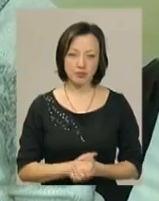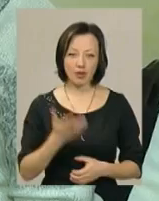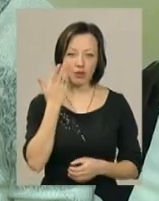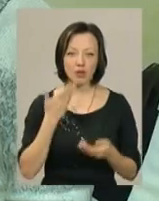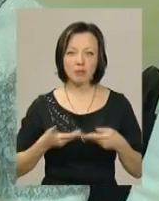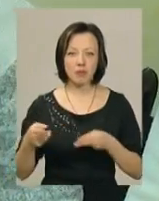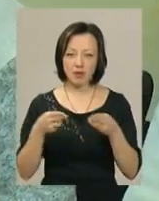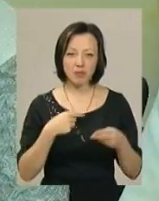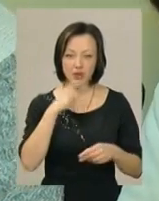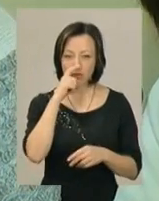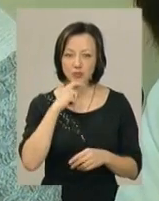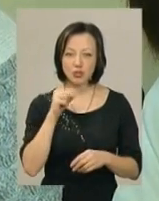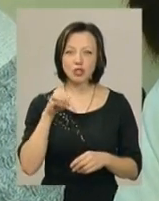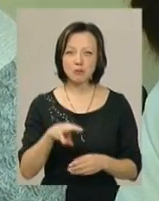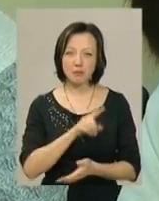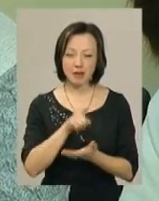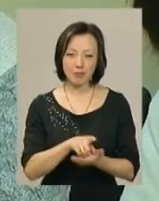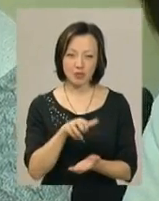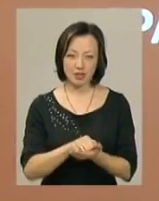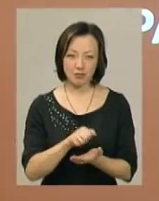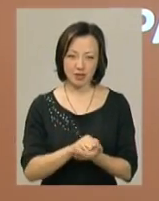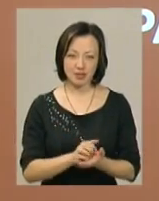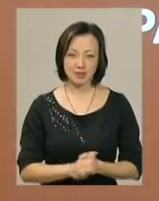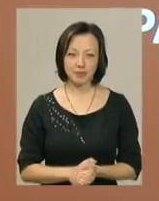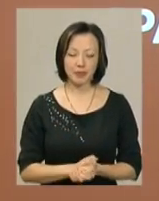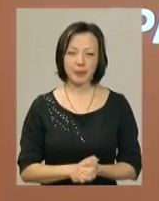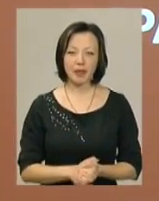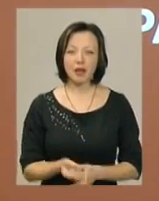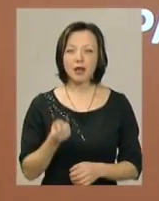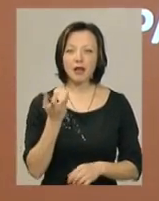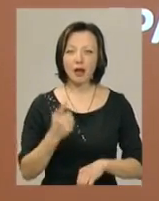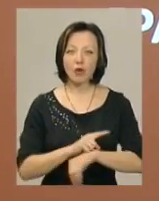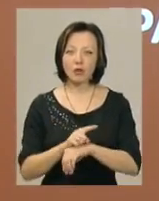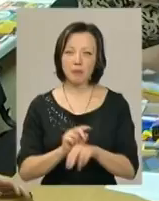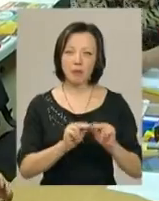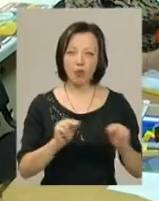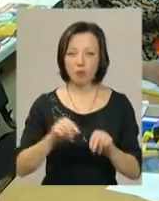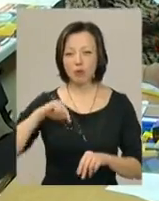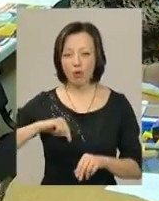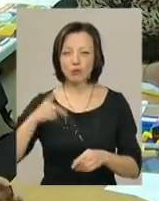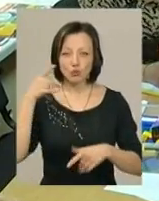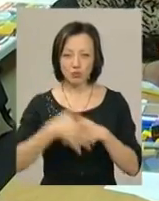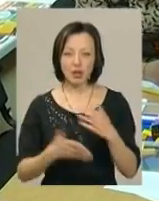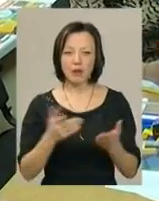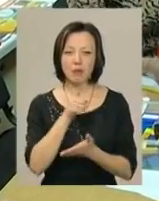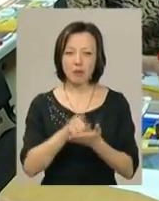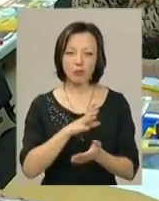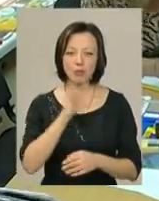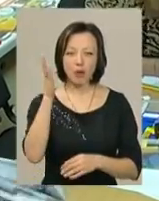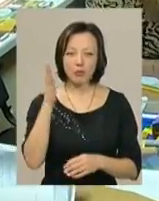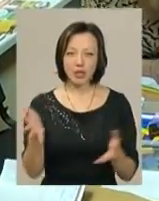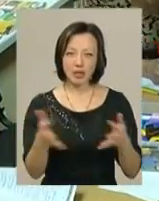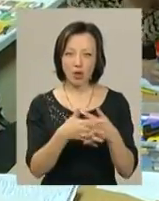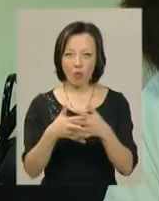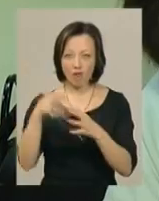приїхали, ми теж не розуміли, чим ми маємо займатися. Та за кілька годин педагоги і психологи зрозуміли, якими мають бути майбутні